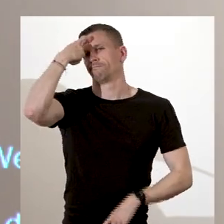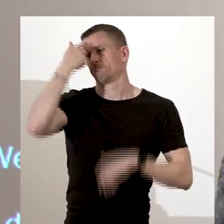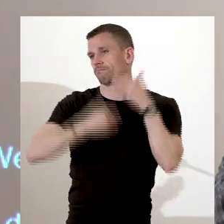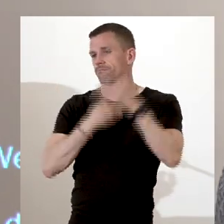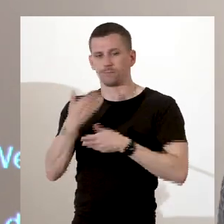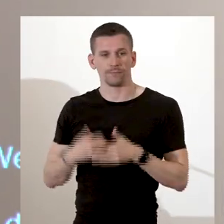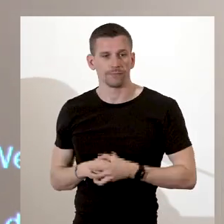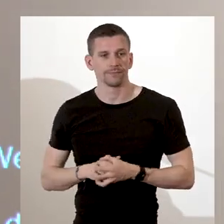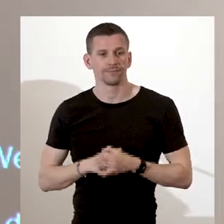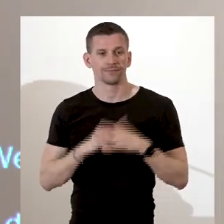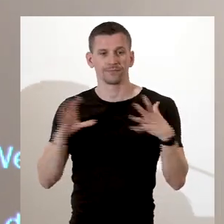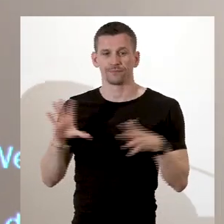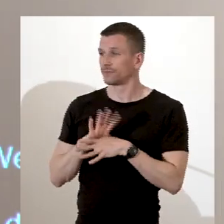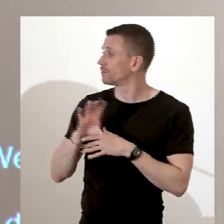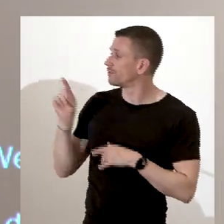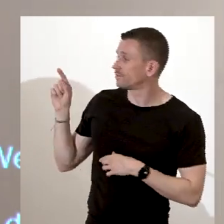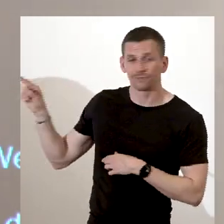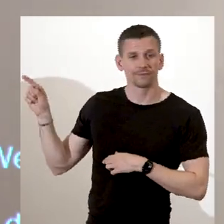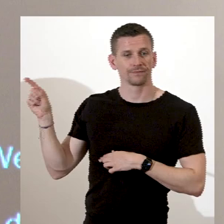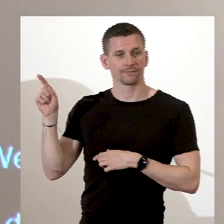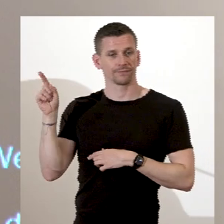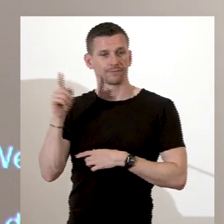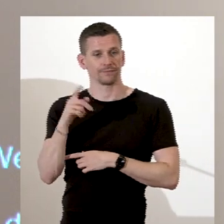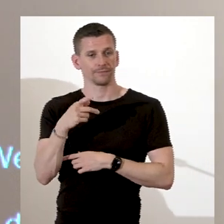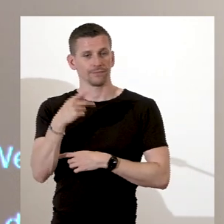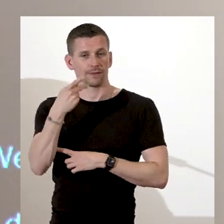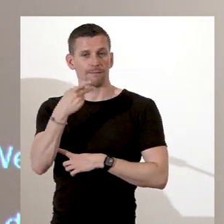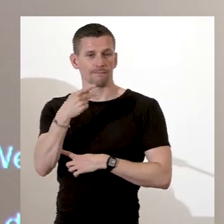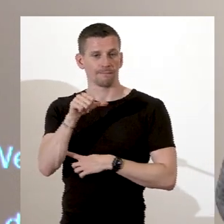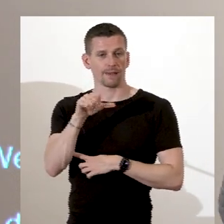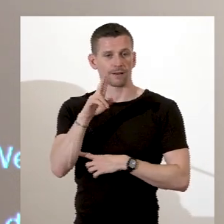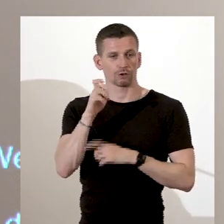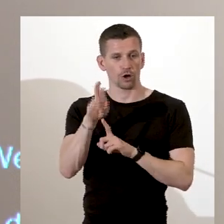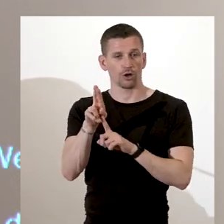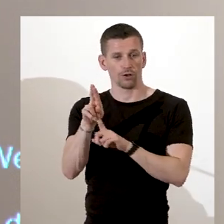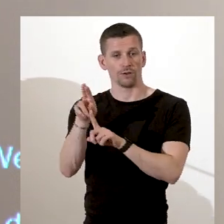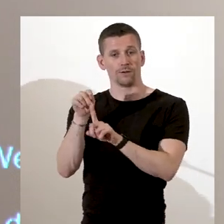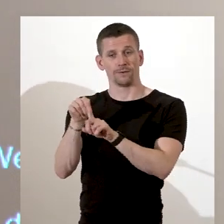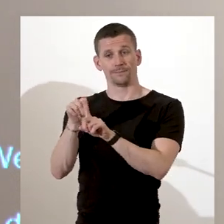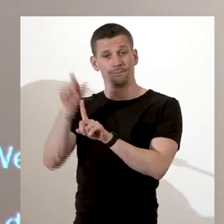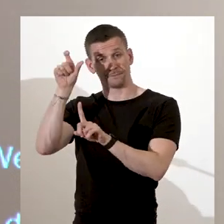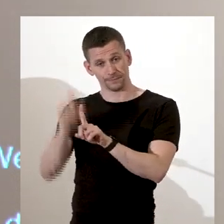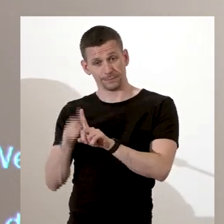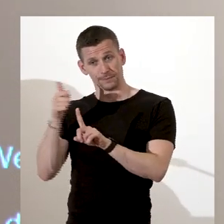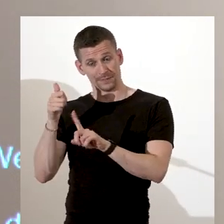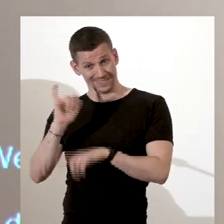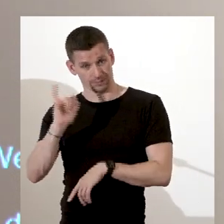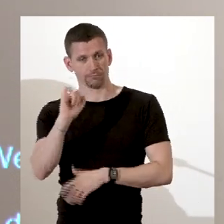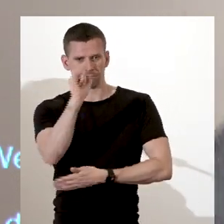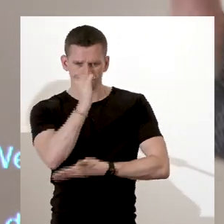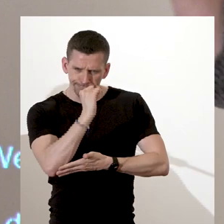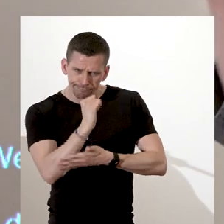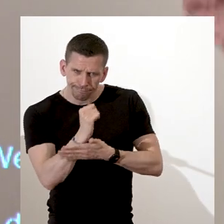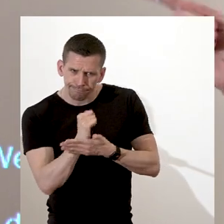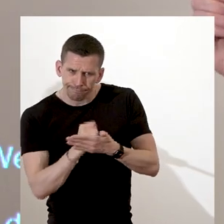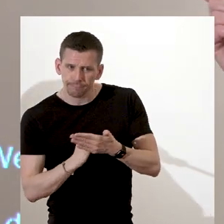Peter Packard qui était le professeur de théologie à Cambridge de Thomas Clarkson qui va rédiger un pamphlet qu'il va envoyer au gouvernement